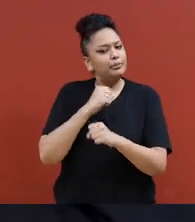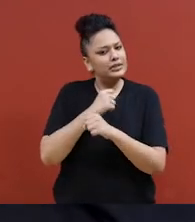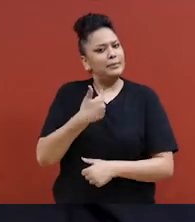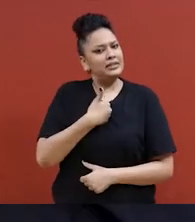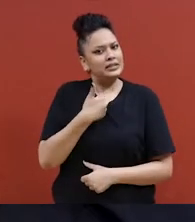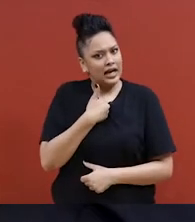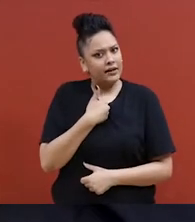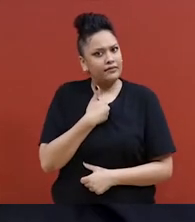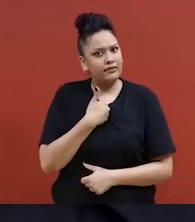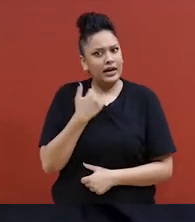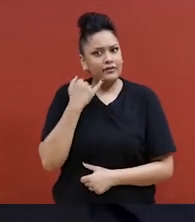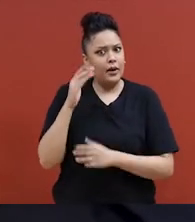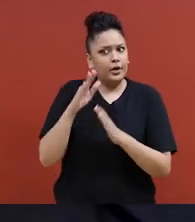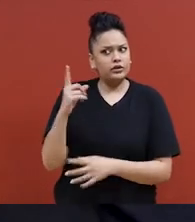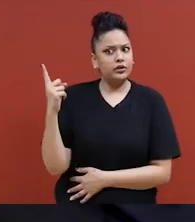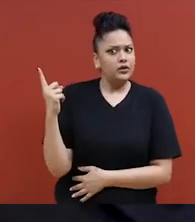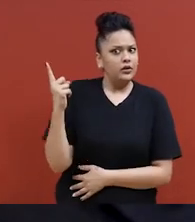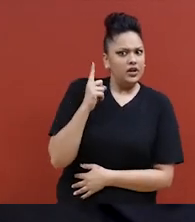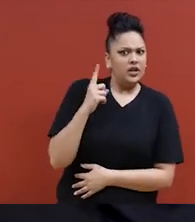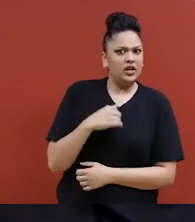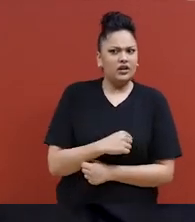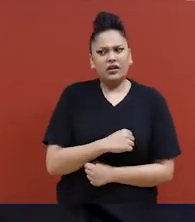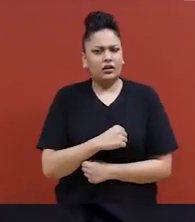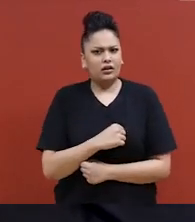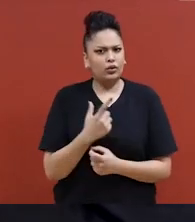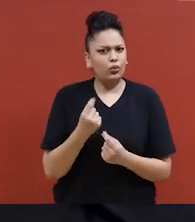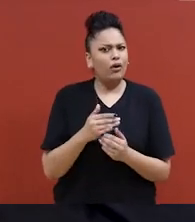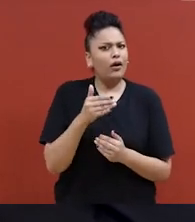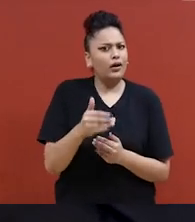quand quelqu'un est à côté de nous.